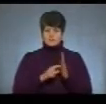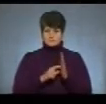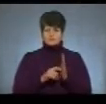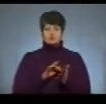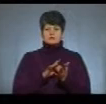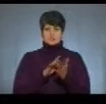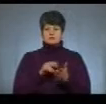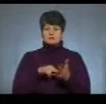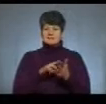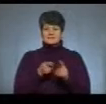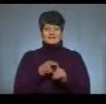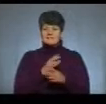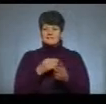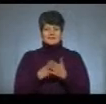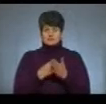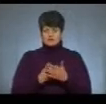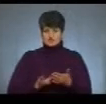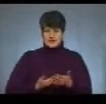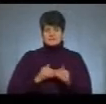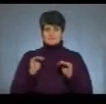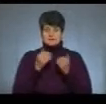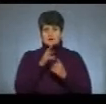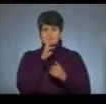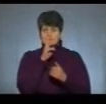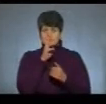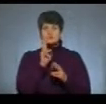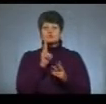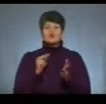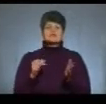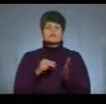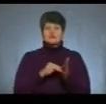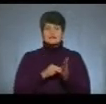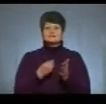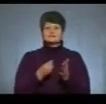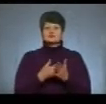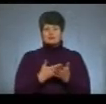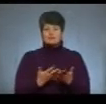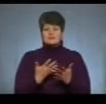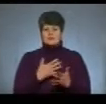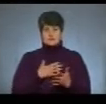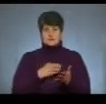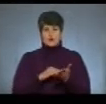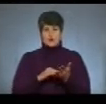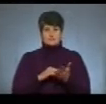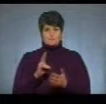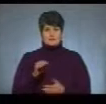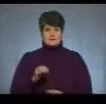тепер залежить не від вартості житла, а від мінімальної зарплати. Хто встановлюватиме тарифи, з'ясовували наші кореспонденти.